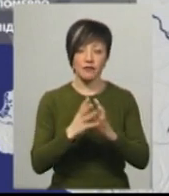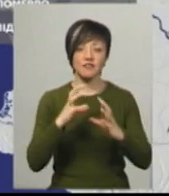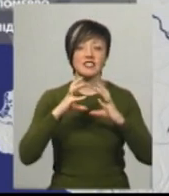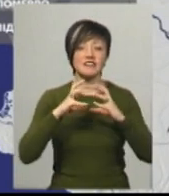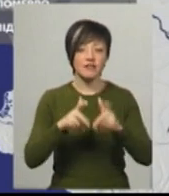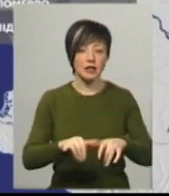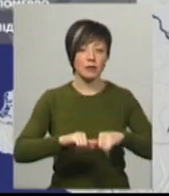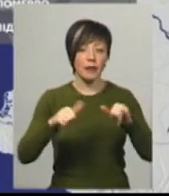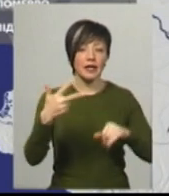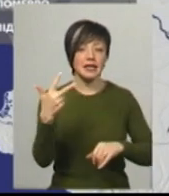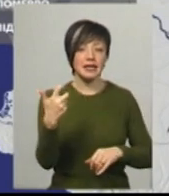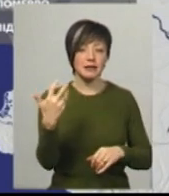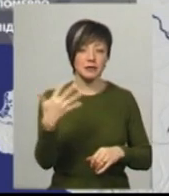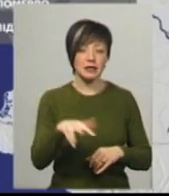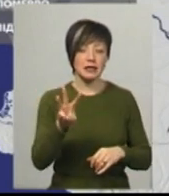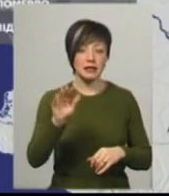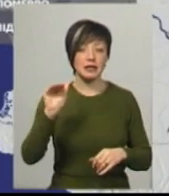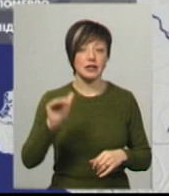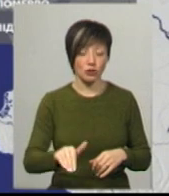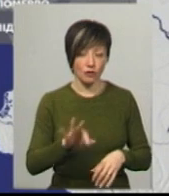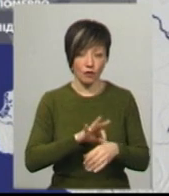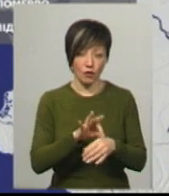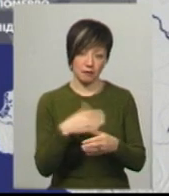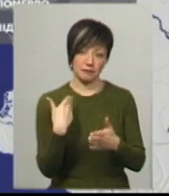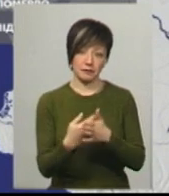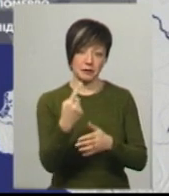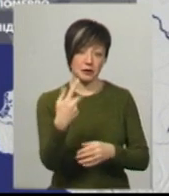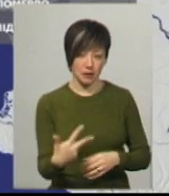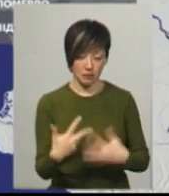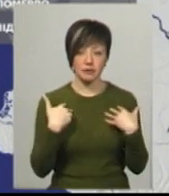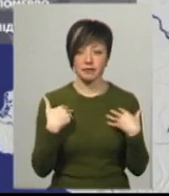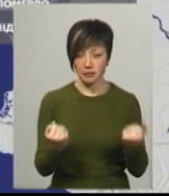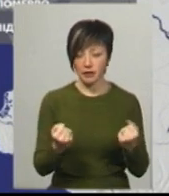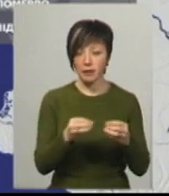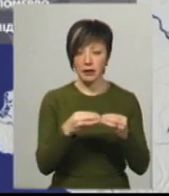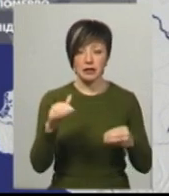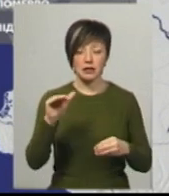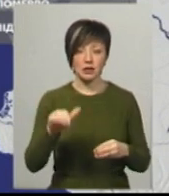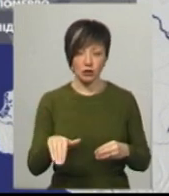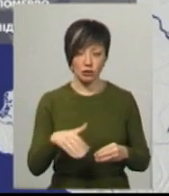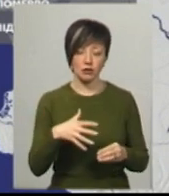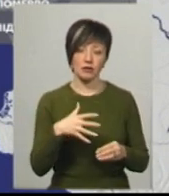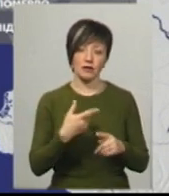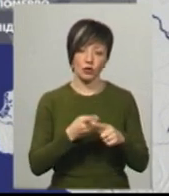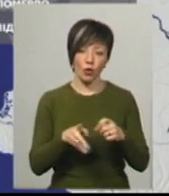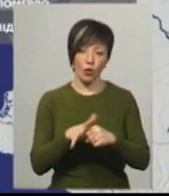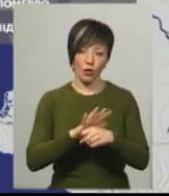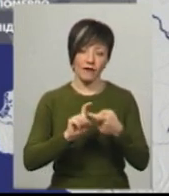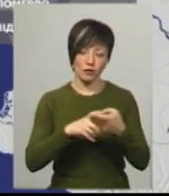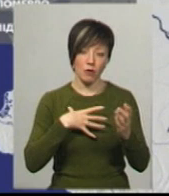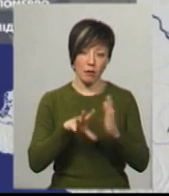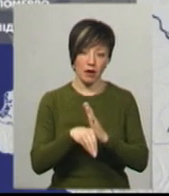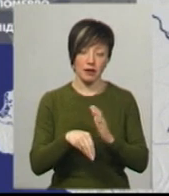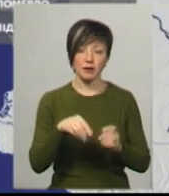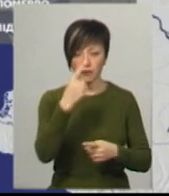зросла до 353 тисяч. Приблизно третина з них одужала. 15 тисяч пацієнтів від коронавірусу померли,